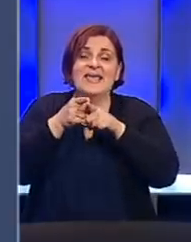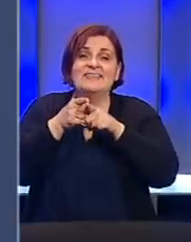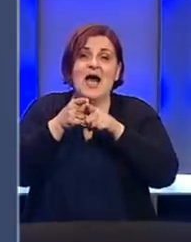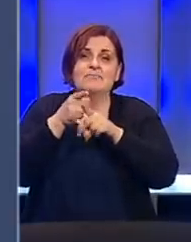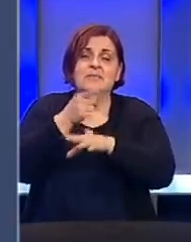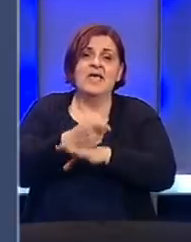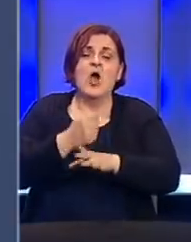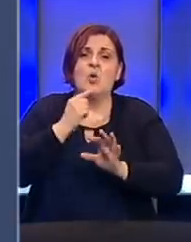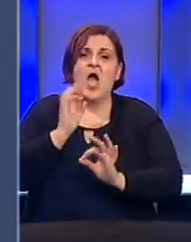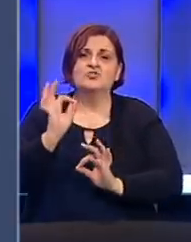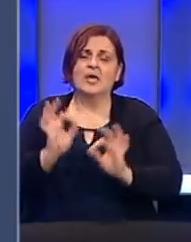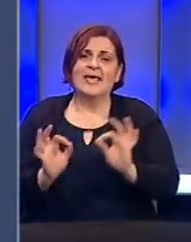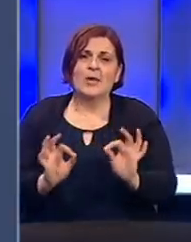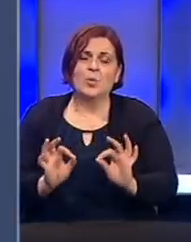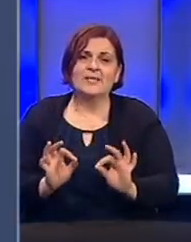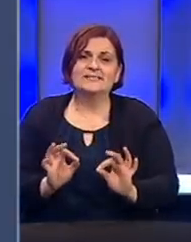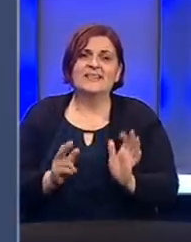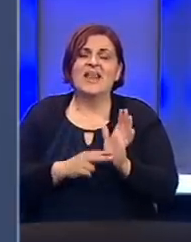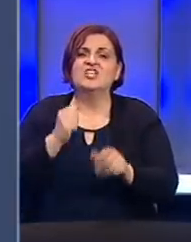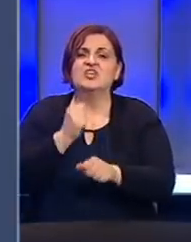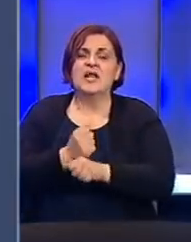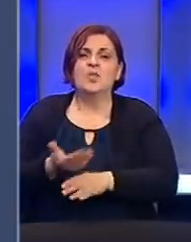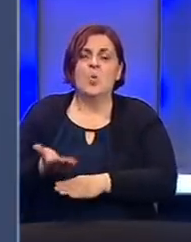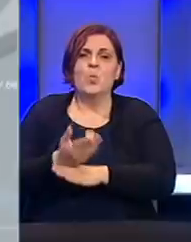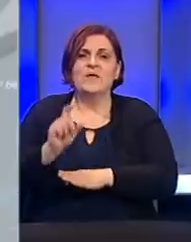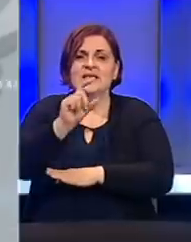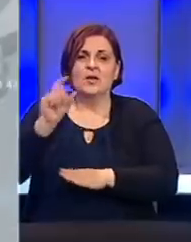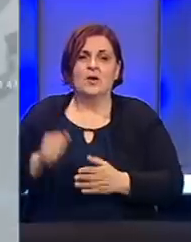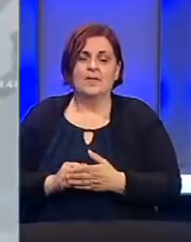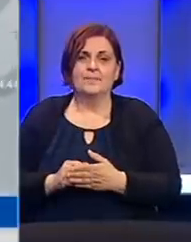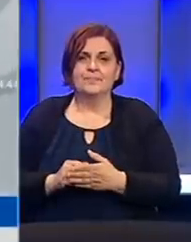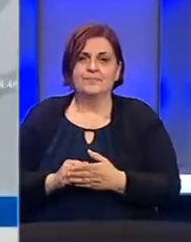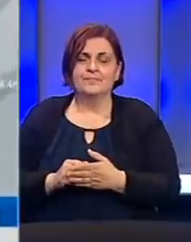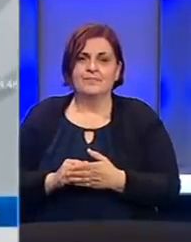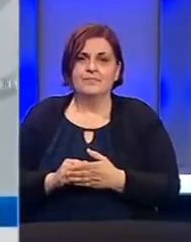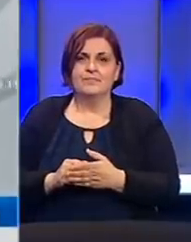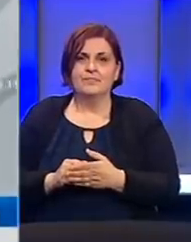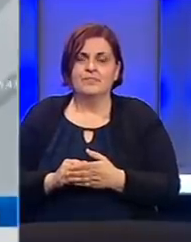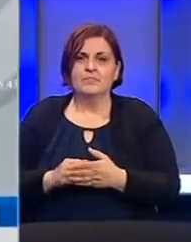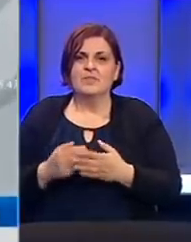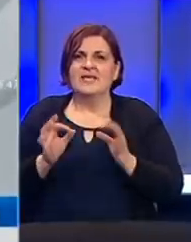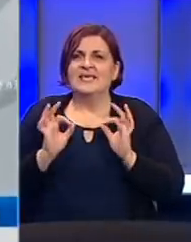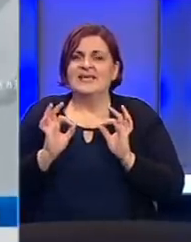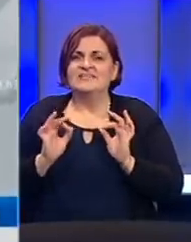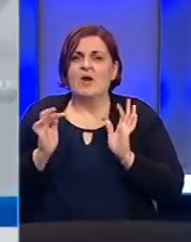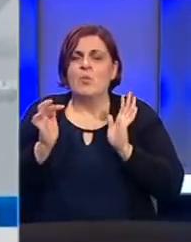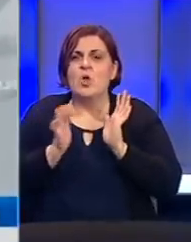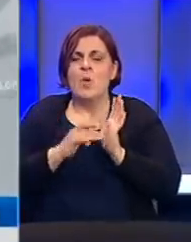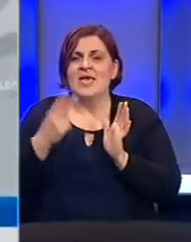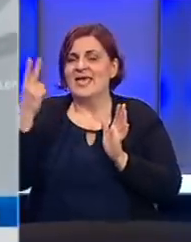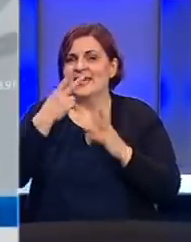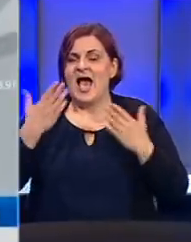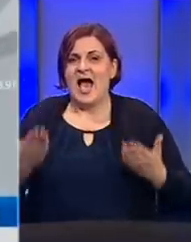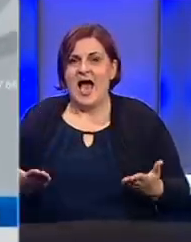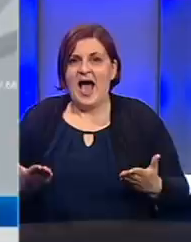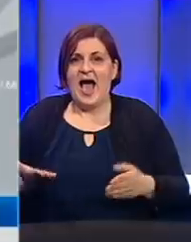će regulirati način rada ugostiteljskih objekata i potpuno razvidno svakom normalnom i razumnom